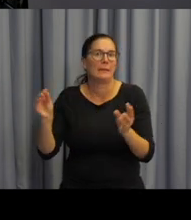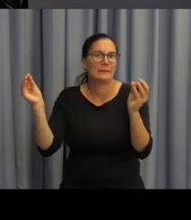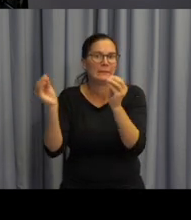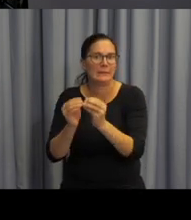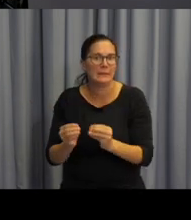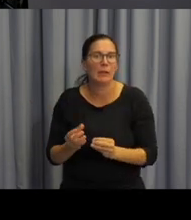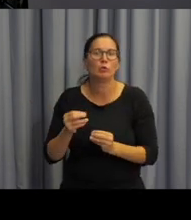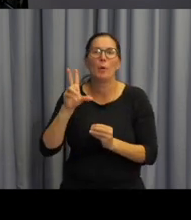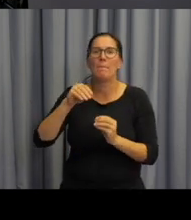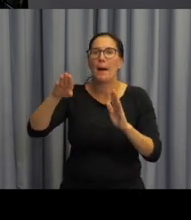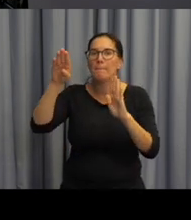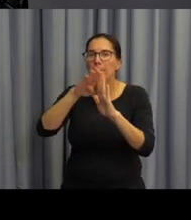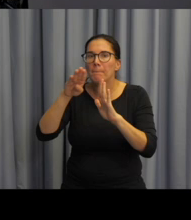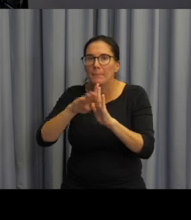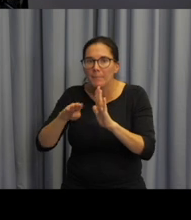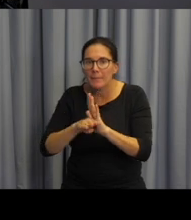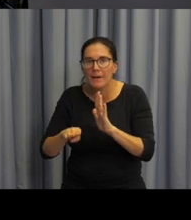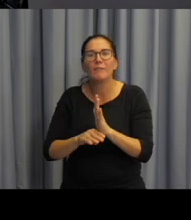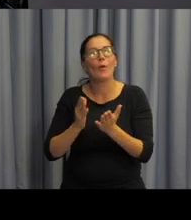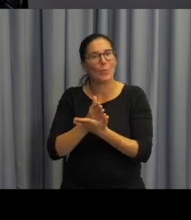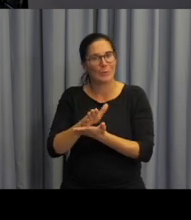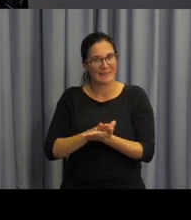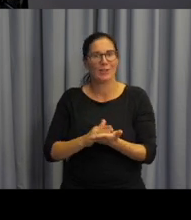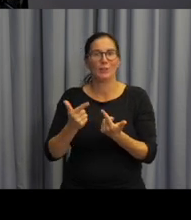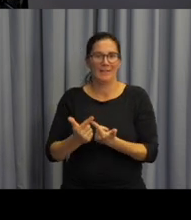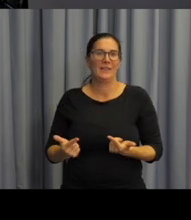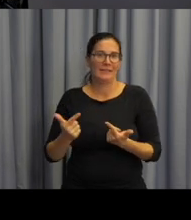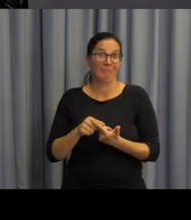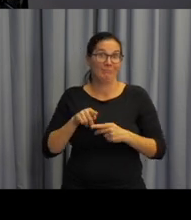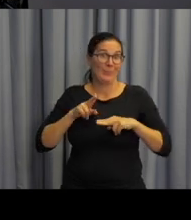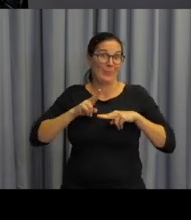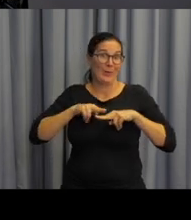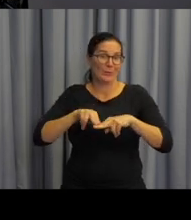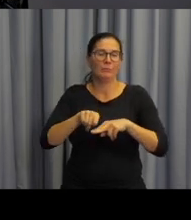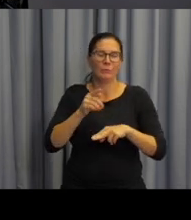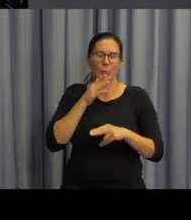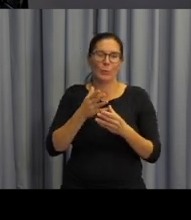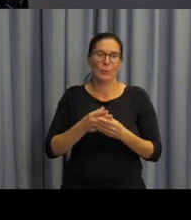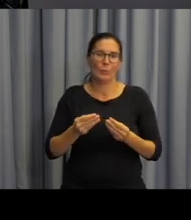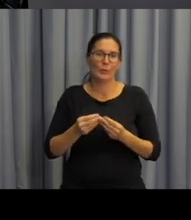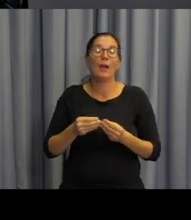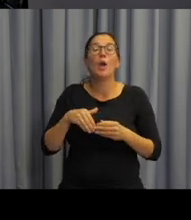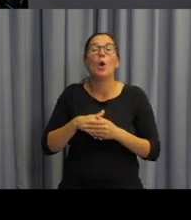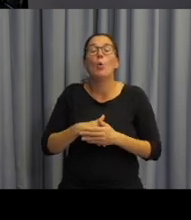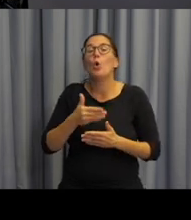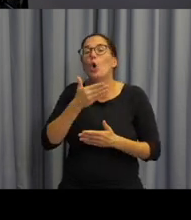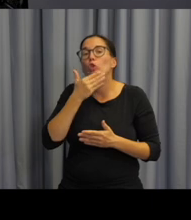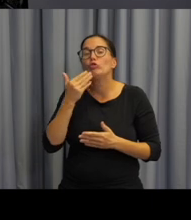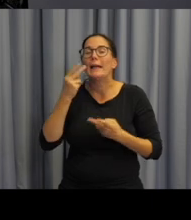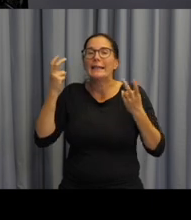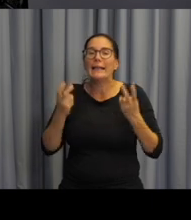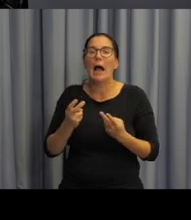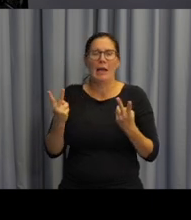který funguje podle určitých pravidel. A to jsou právě ty postupy, o kterých budeme mluvit čeština jako cizí jazyk.